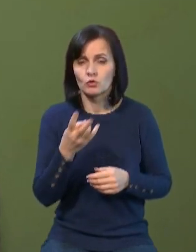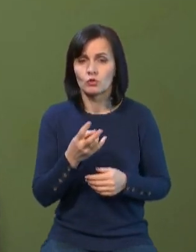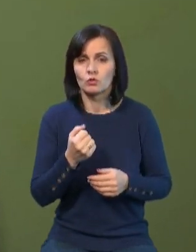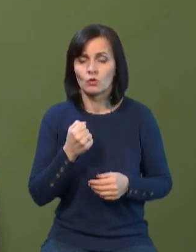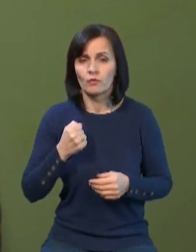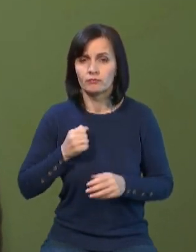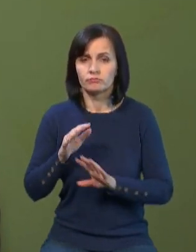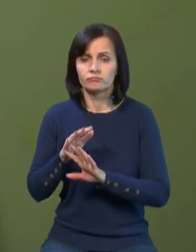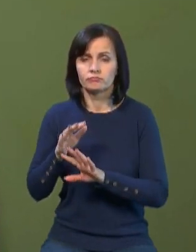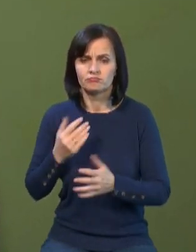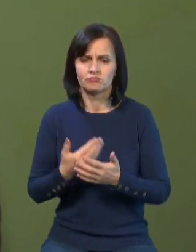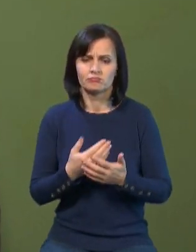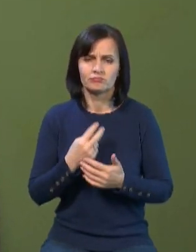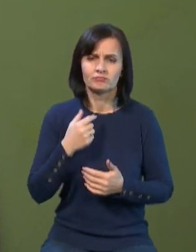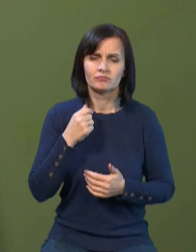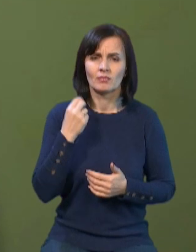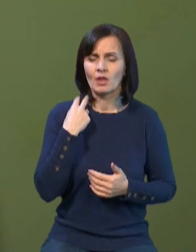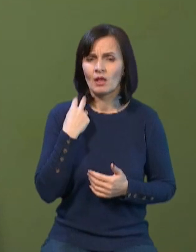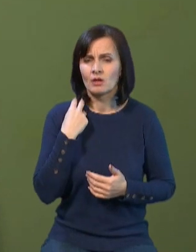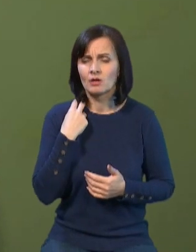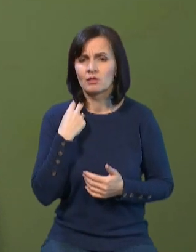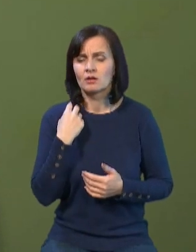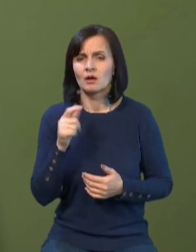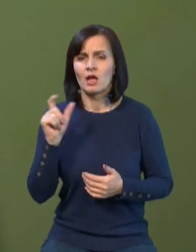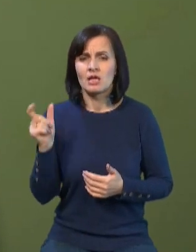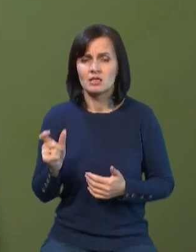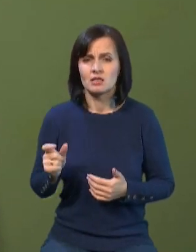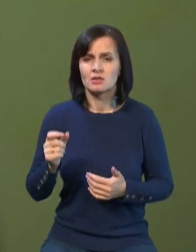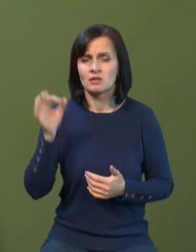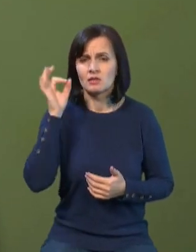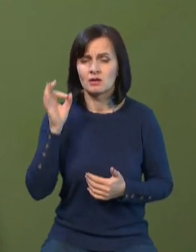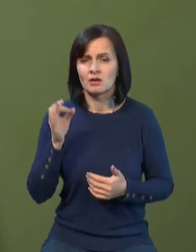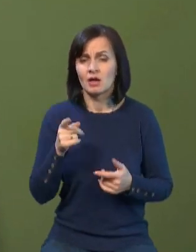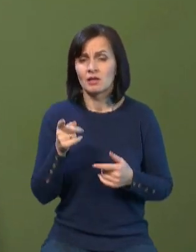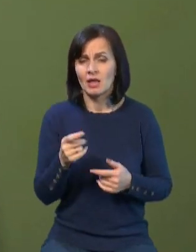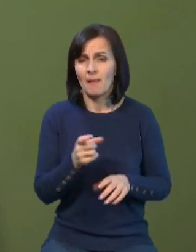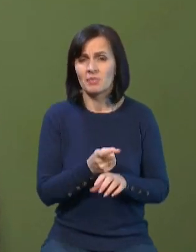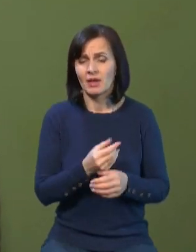Великої Британії, Італії, Франції, Німеччини, там от середня кількість танків – 200, як 3, 250.